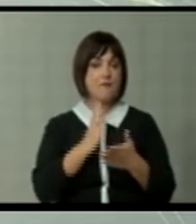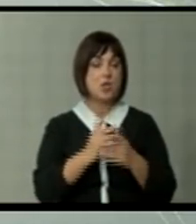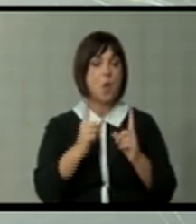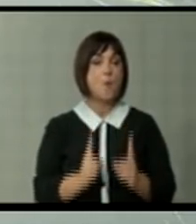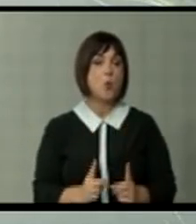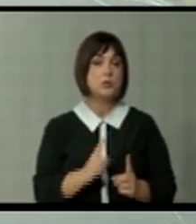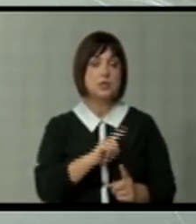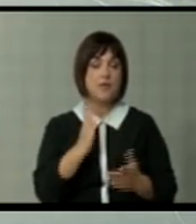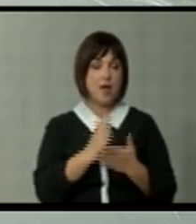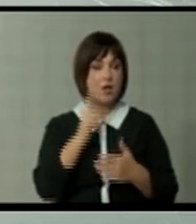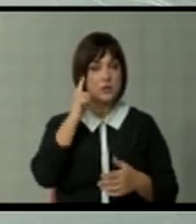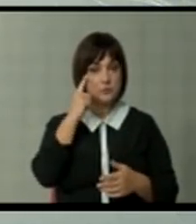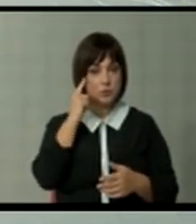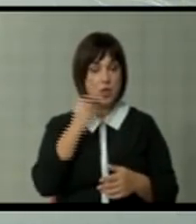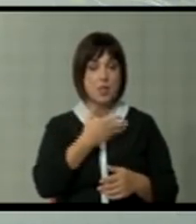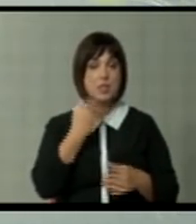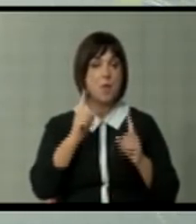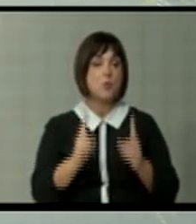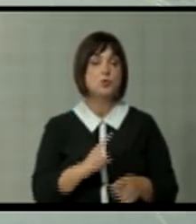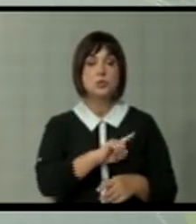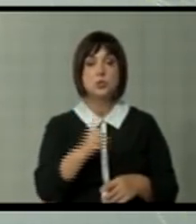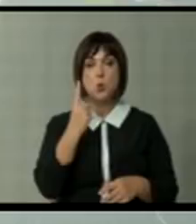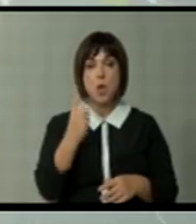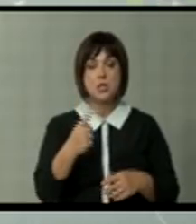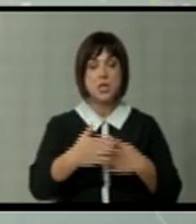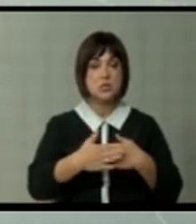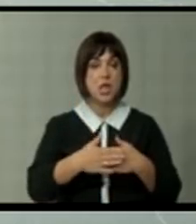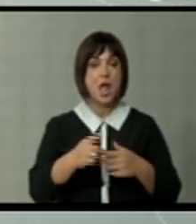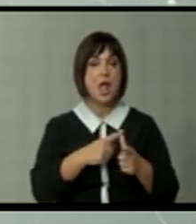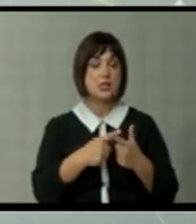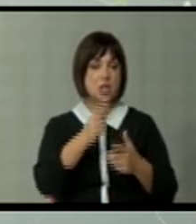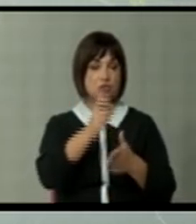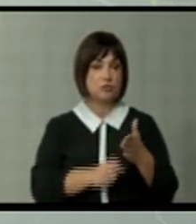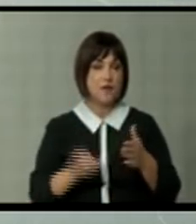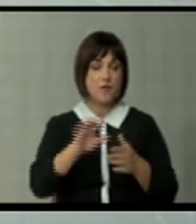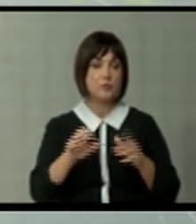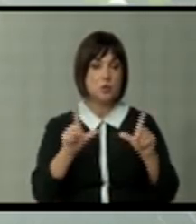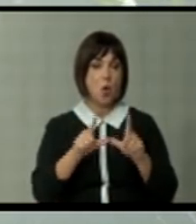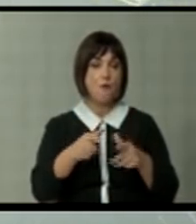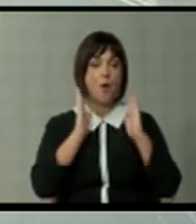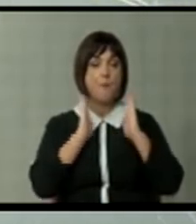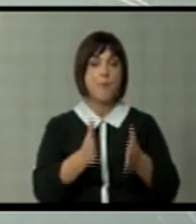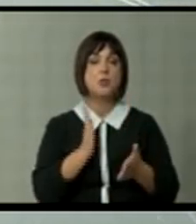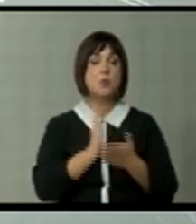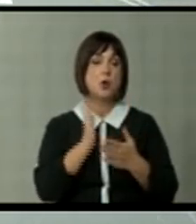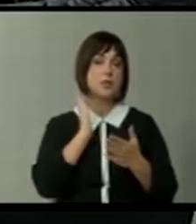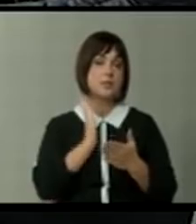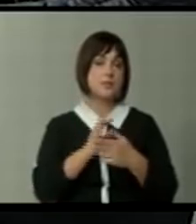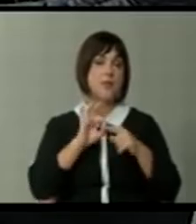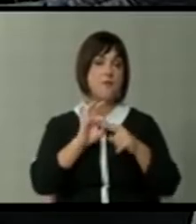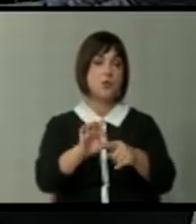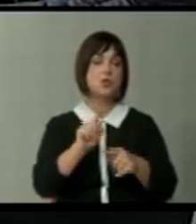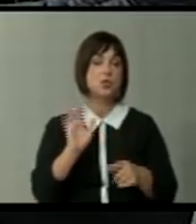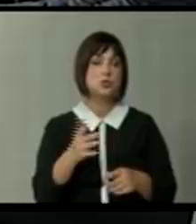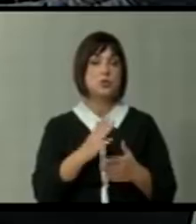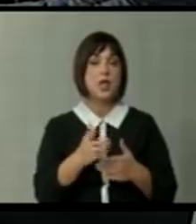постојат. Може би не во оваков смисол, но не постои ниту една соодветна альтернатива за членството во Европска Унија. Тој пат мора да ни биде водилка. Защото